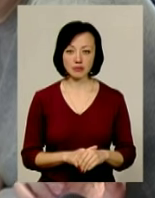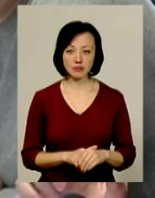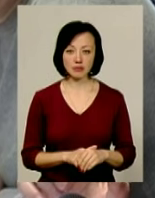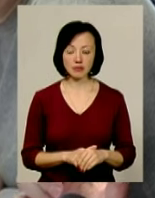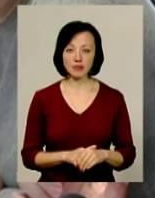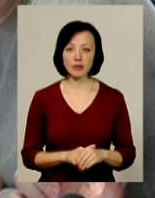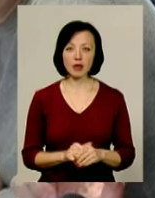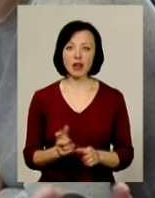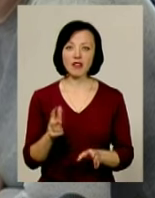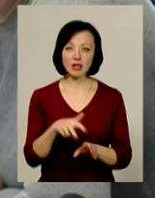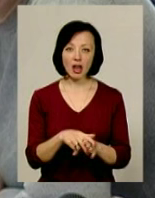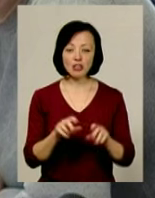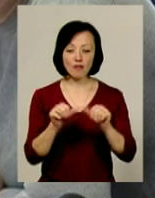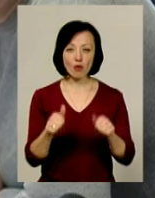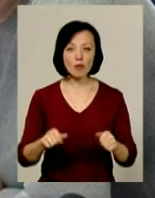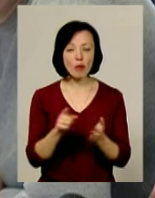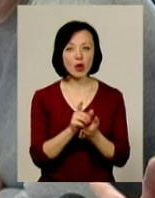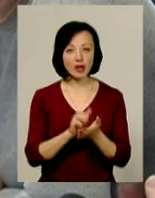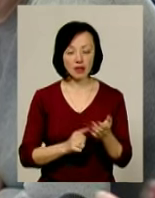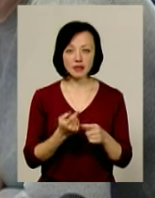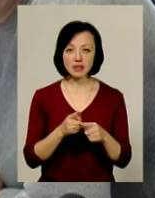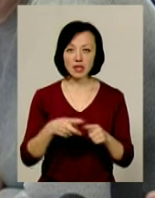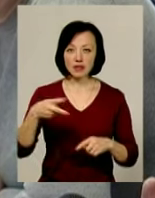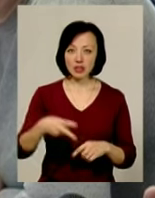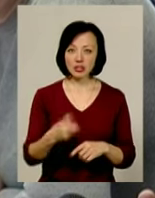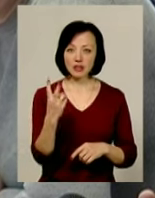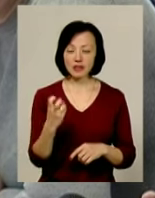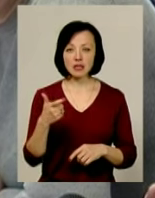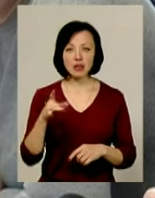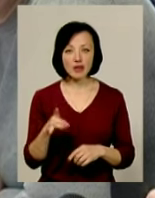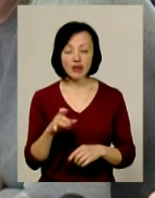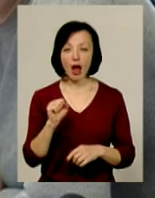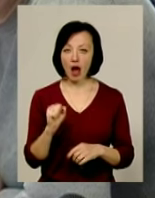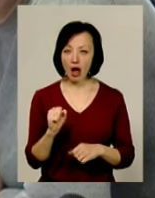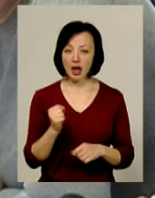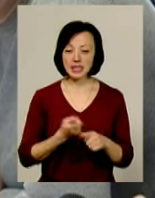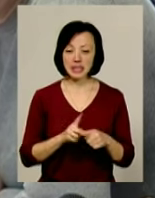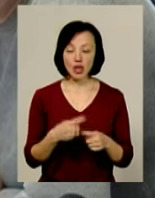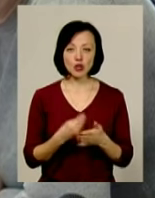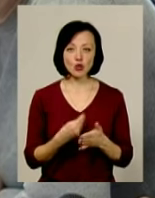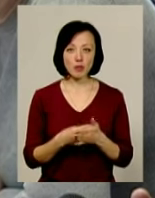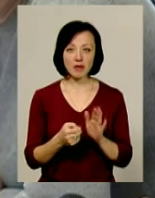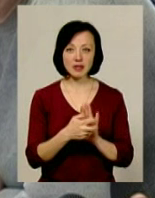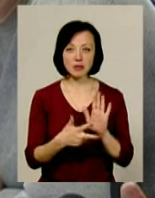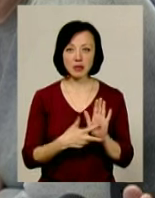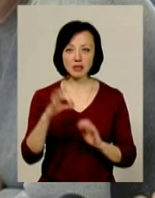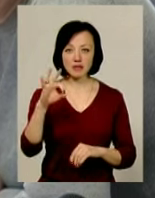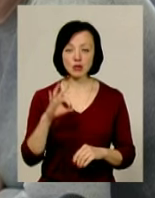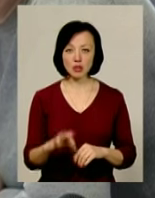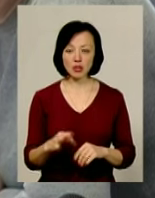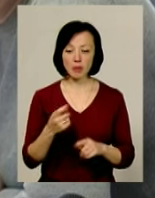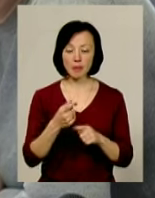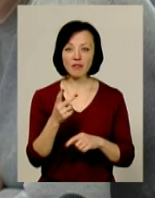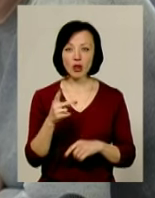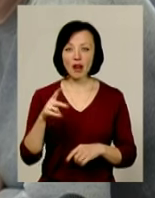Навантаження в форматі податків. Це 2200 гривень, а оця сума 18% і 1